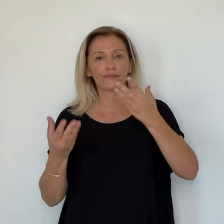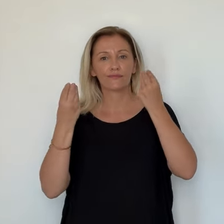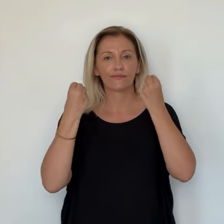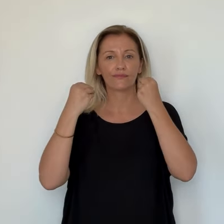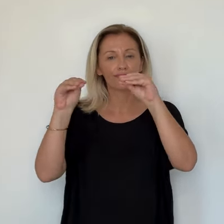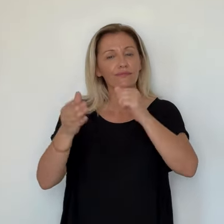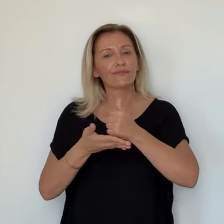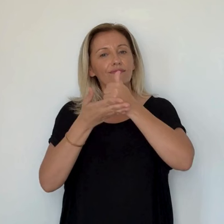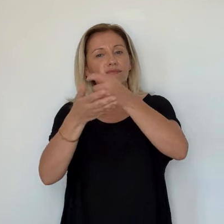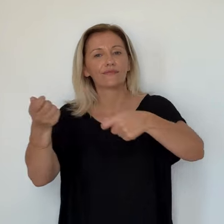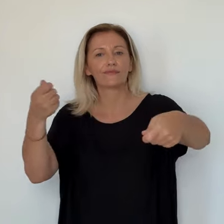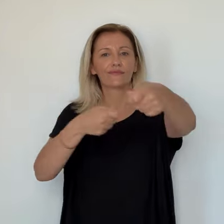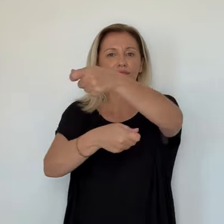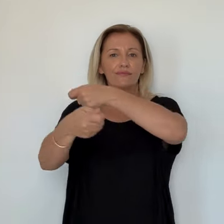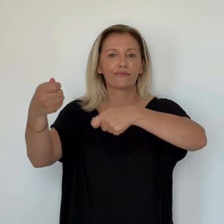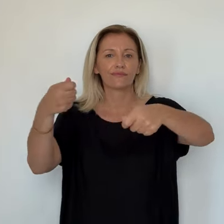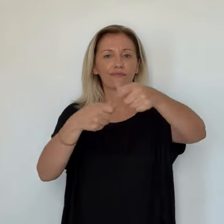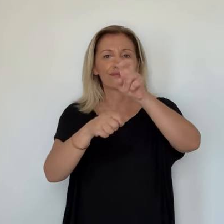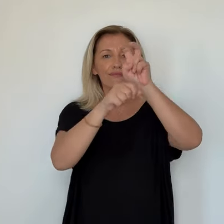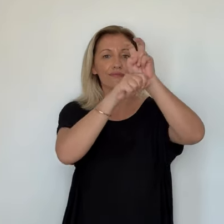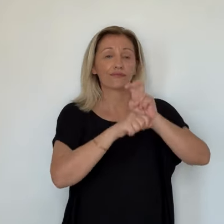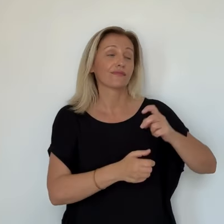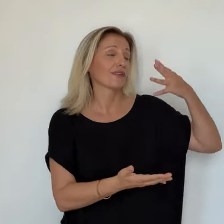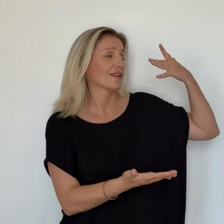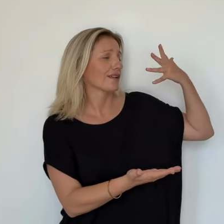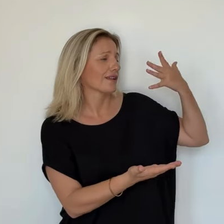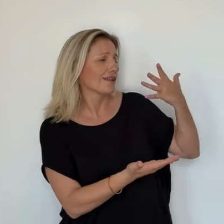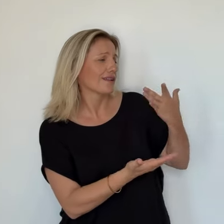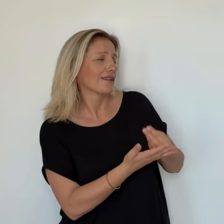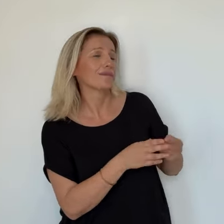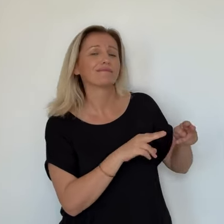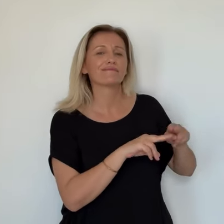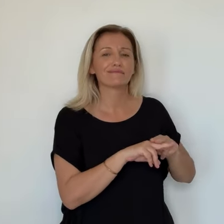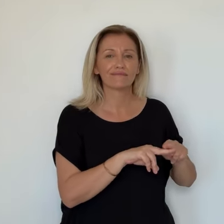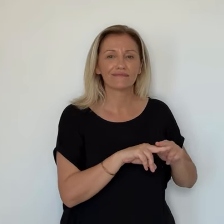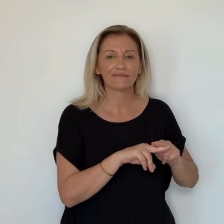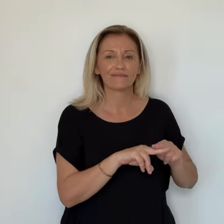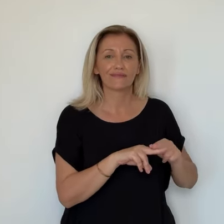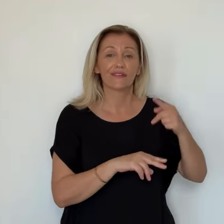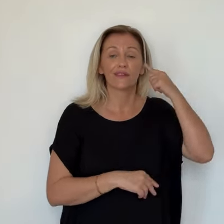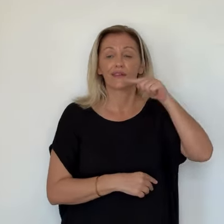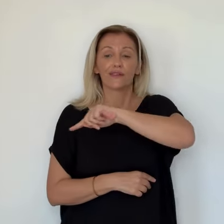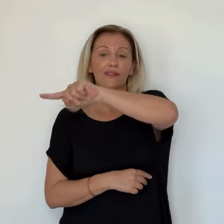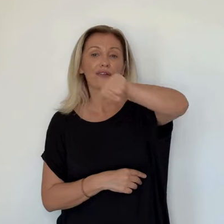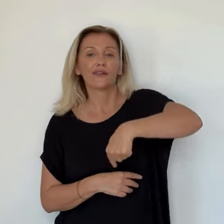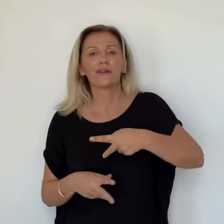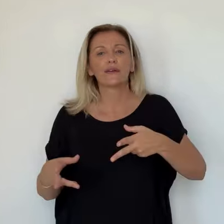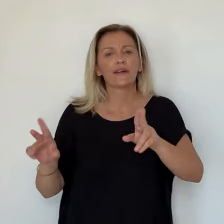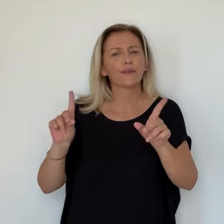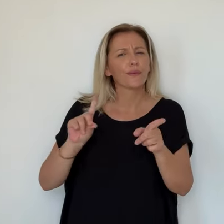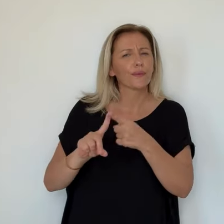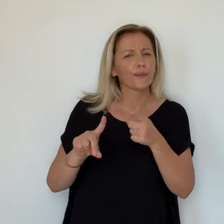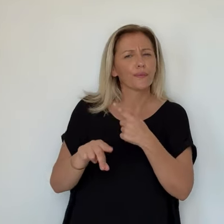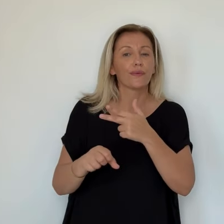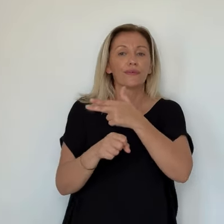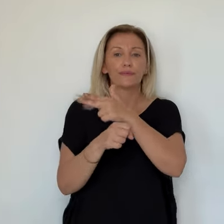nombreux commerçants a été appréciée car elle permet d'écouler les stocks. Le reportage de Capucine Lolanet et Guillaume Léonet.